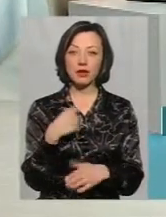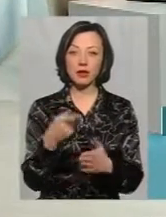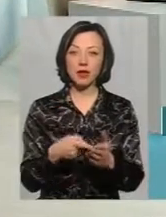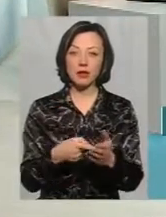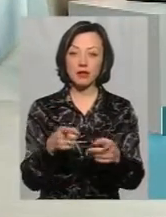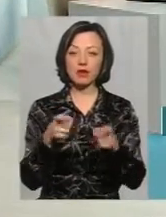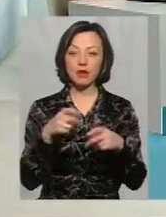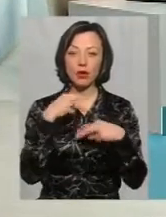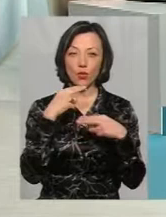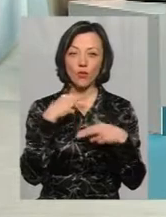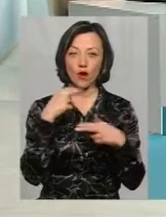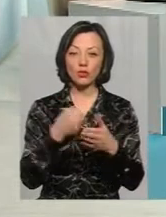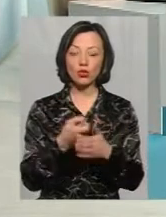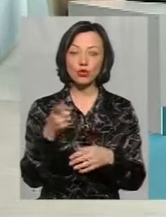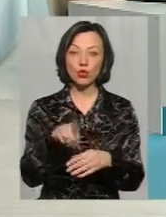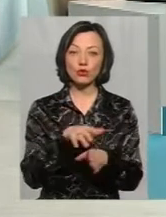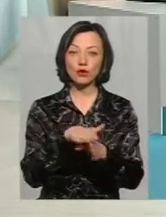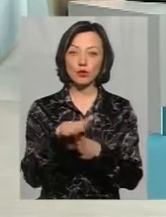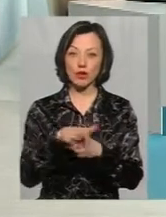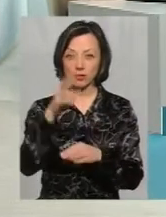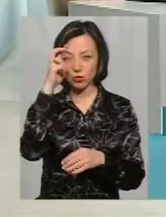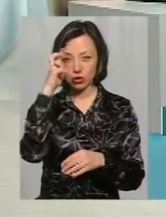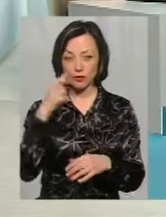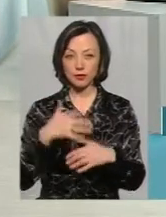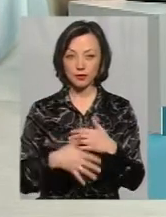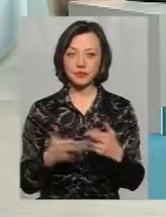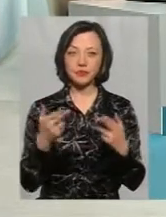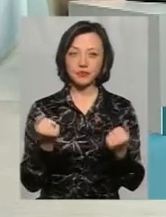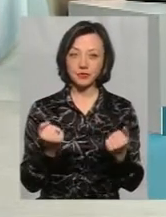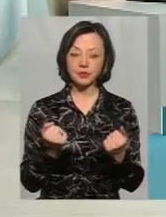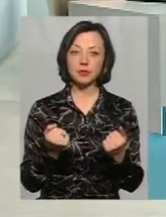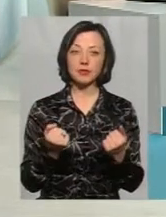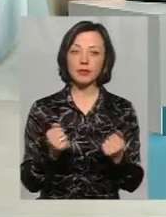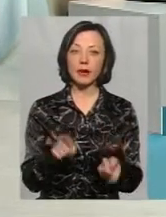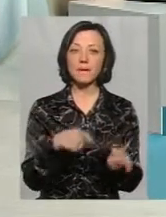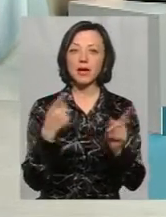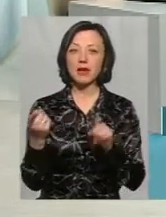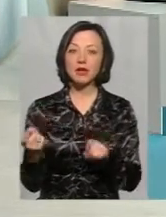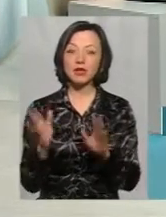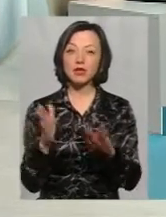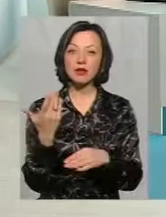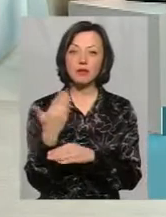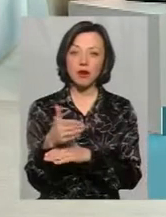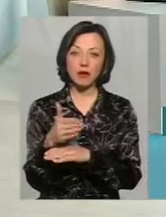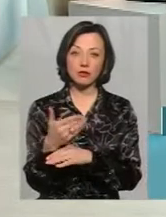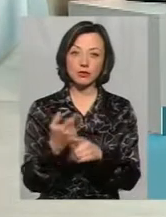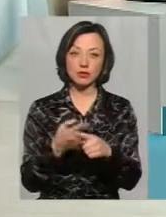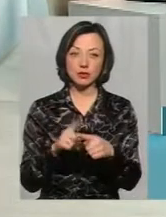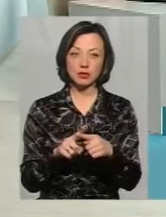привертання уваги до того, що відбувається в державі. Розумієте? Звичайно. Тобто переводити все в площину лише прапора, це